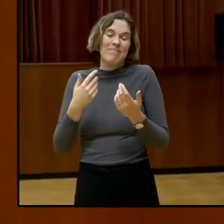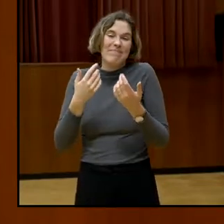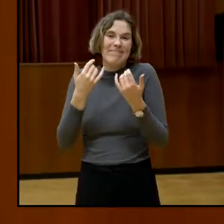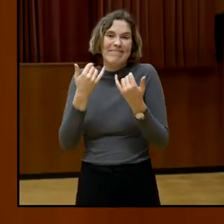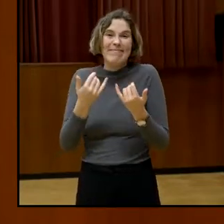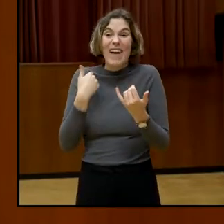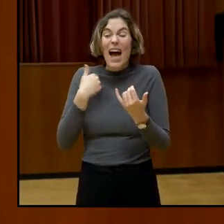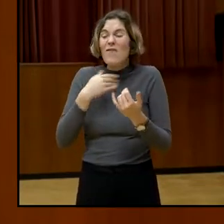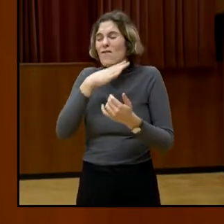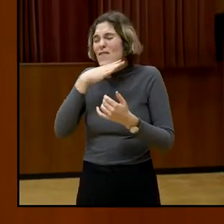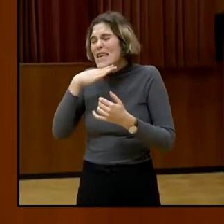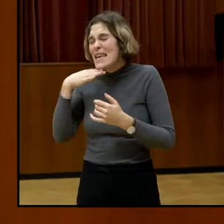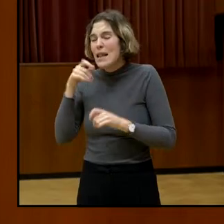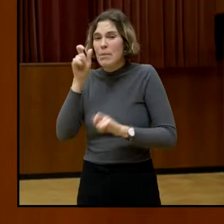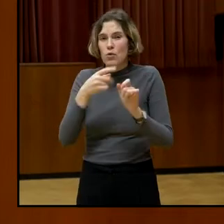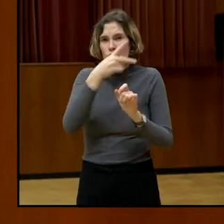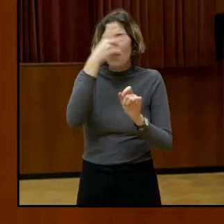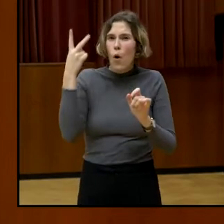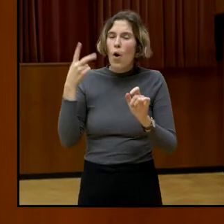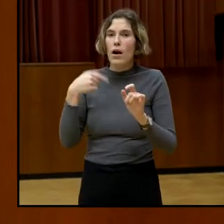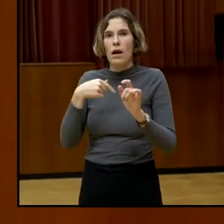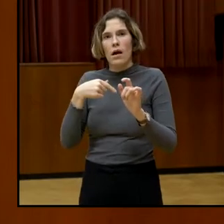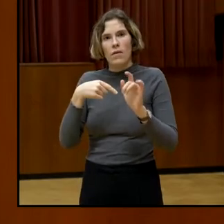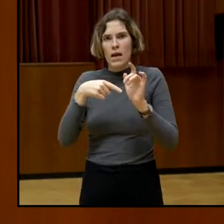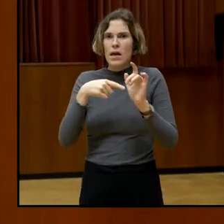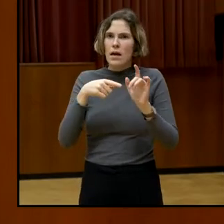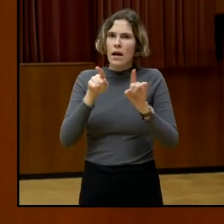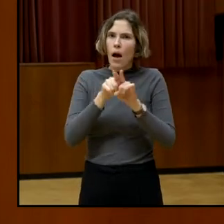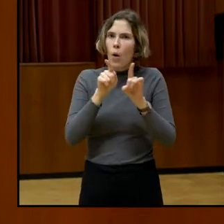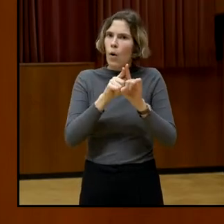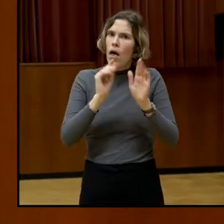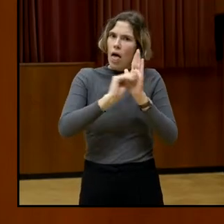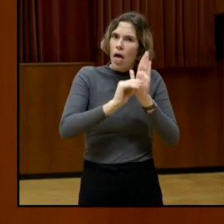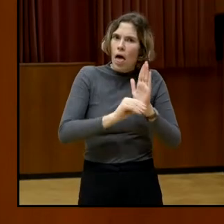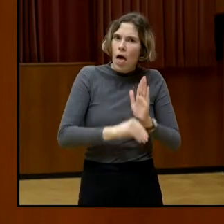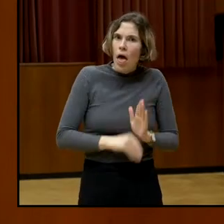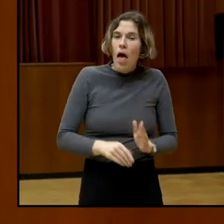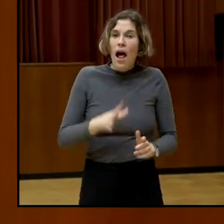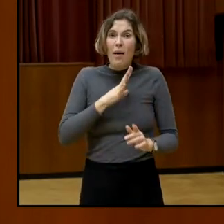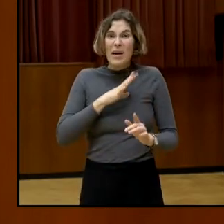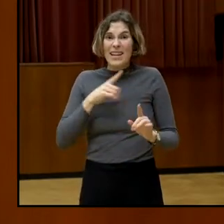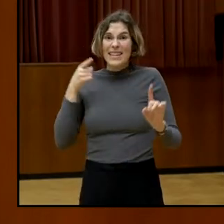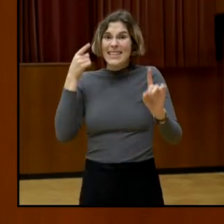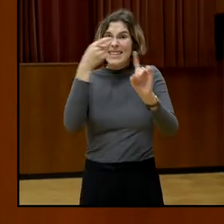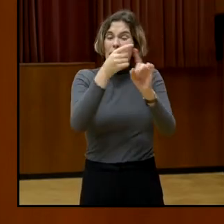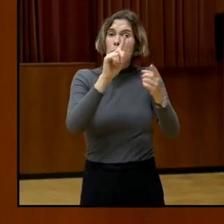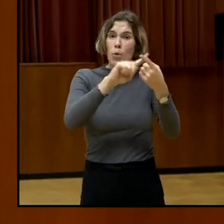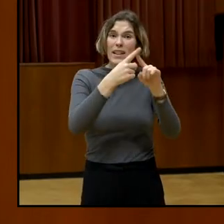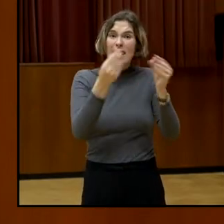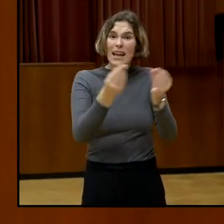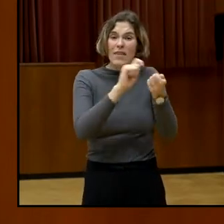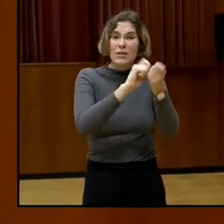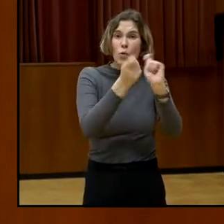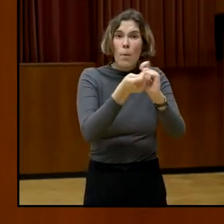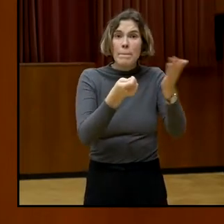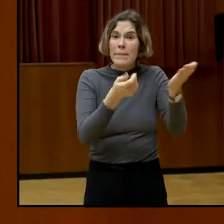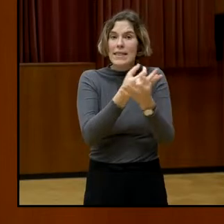Beteiligung nicht erreicht. Es ist ein politisches Thema, das wir auch nicht knacken können.